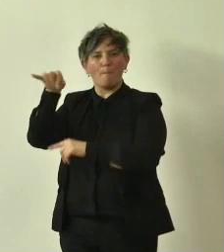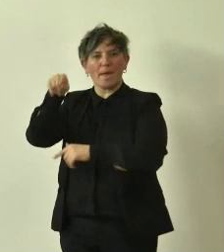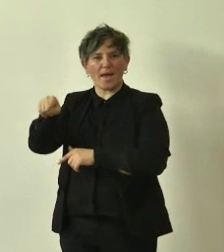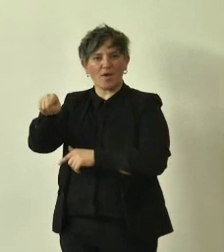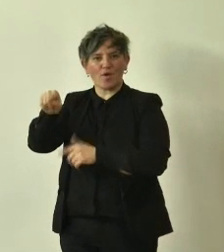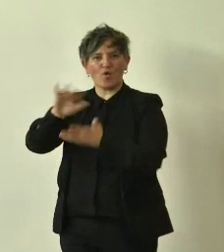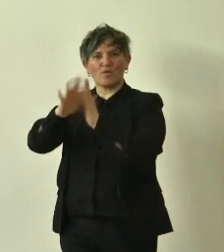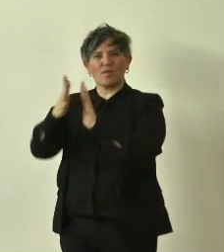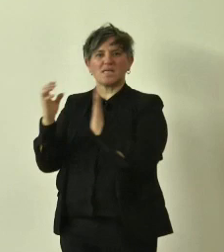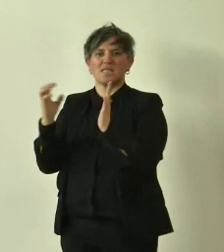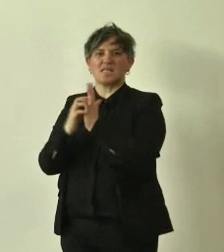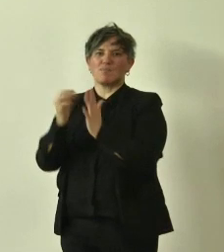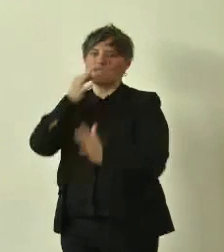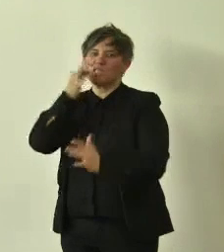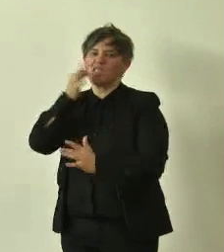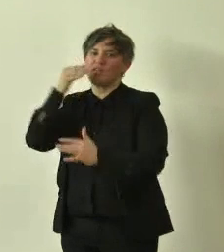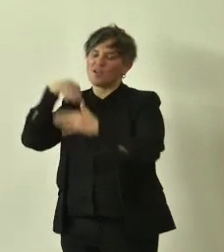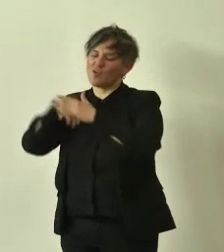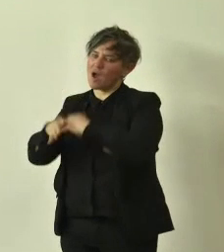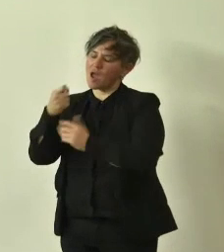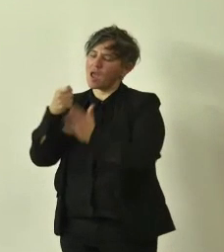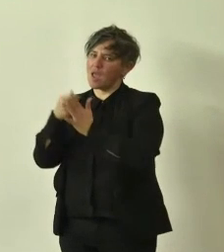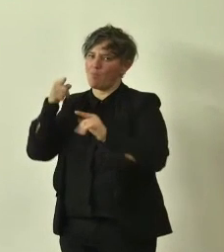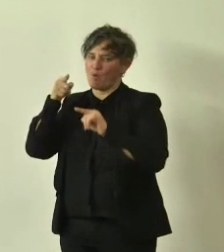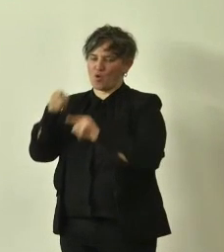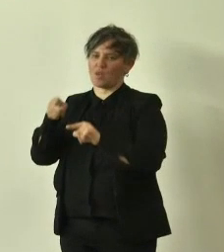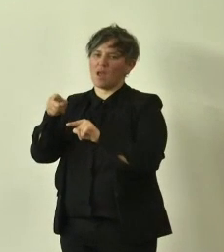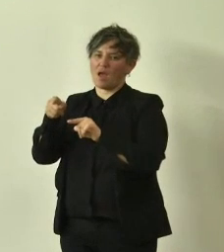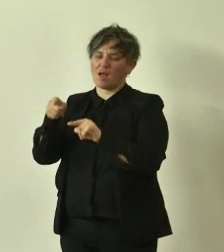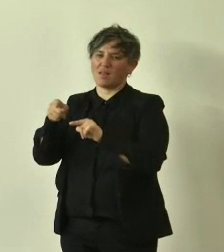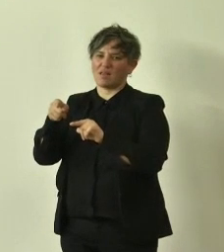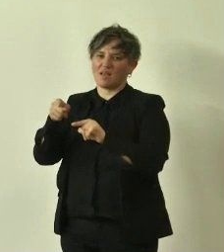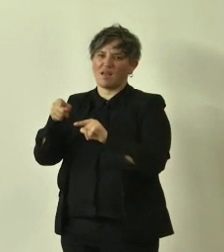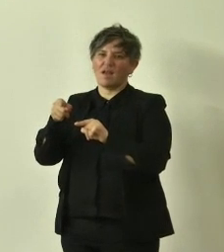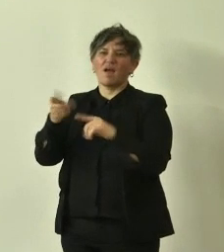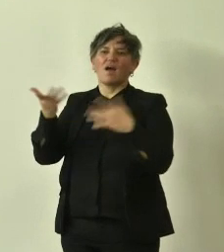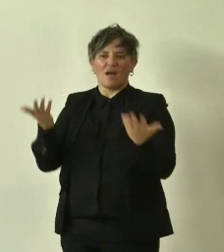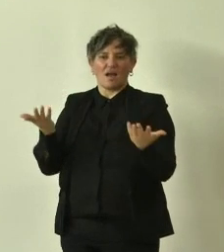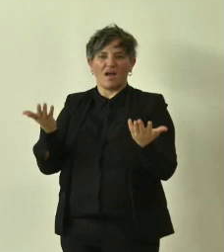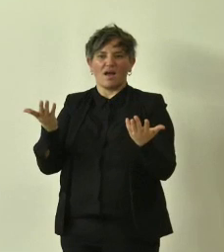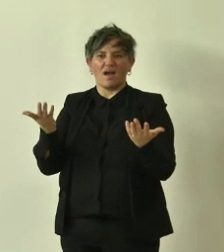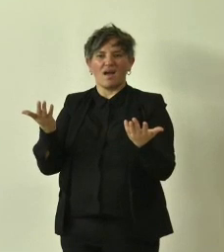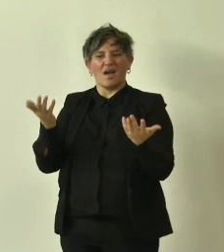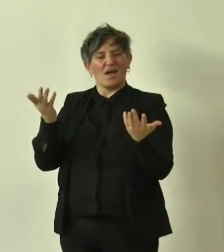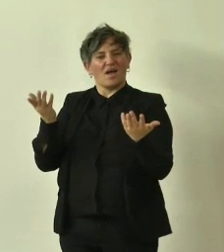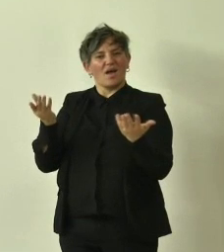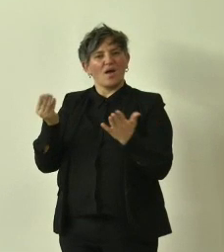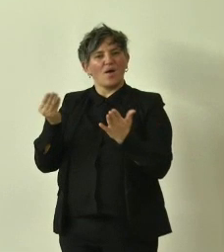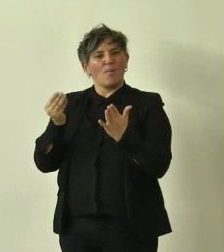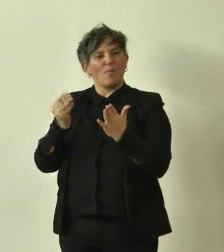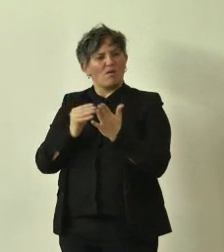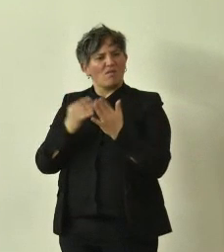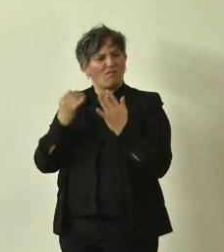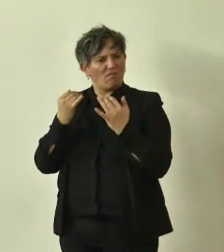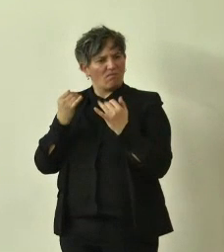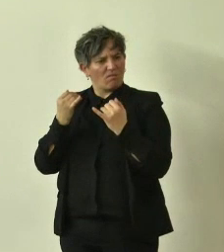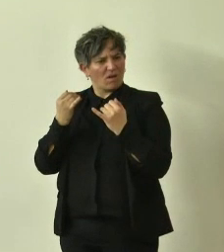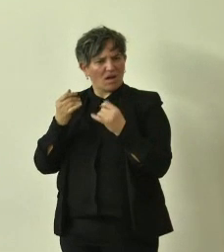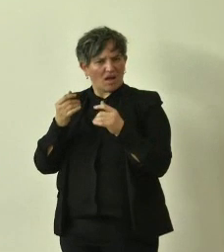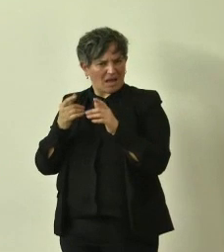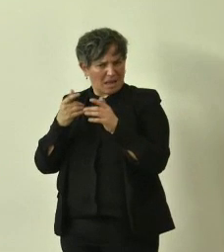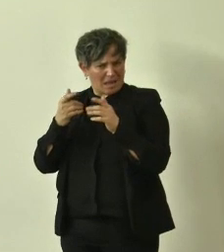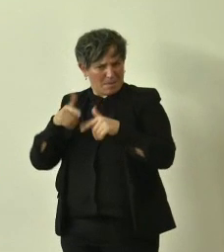caricata di questo simbolo importantissimo per tutta la comunità figli di questa pianta sono stati